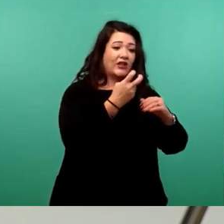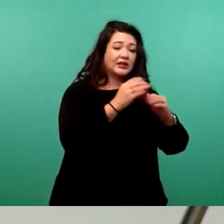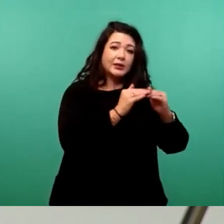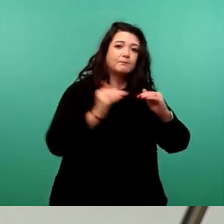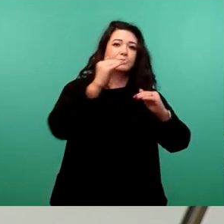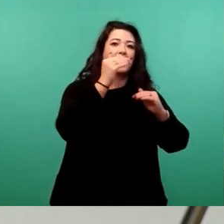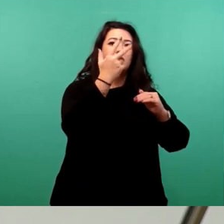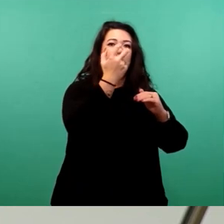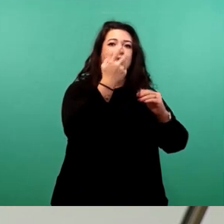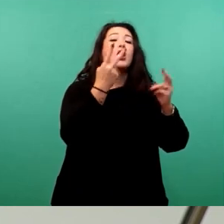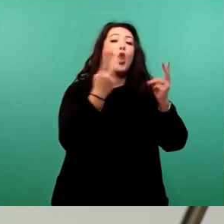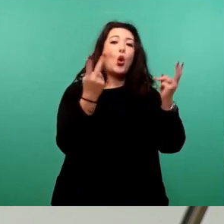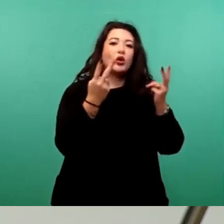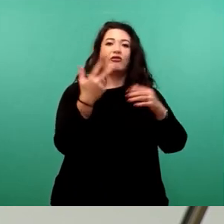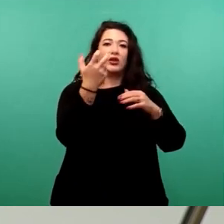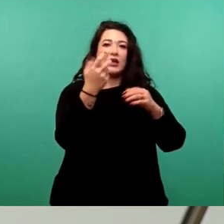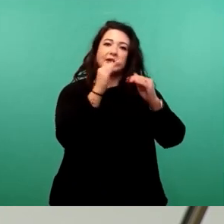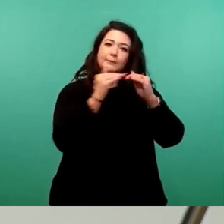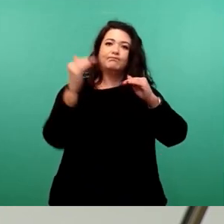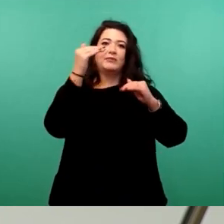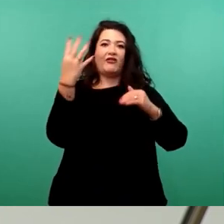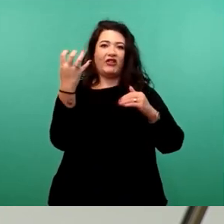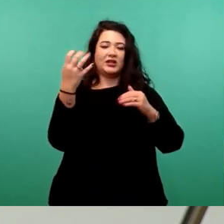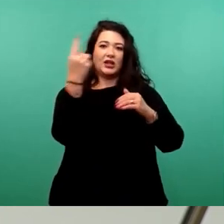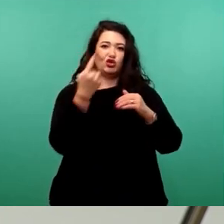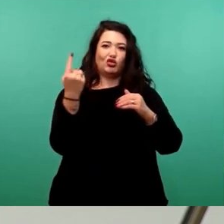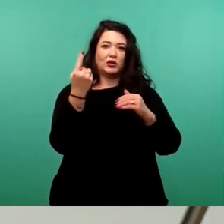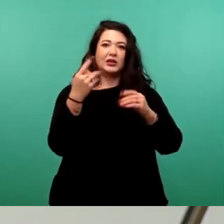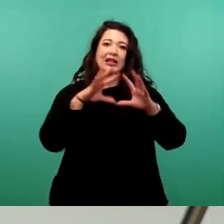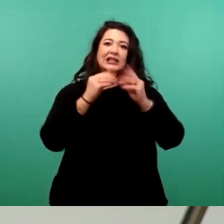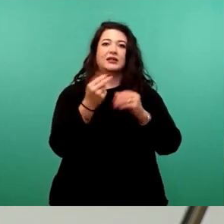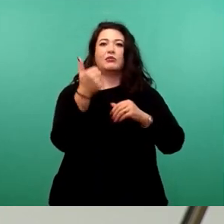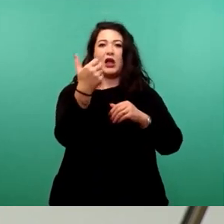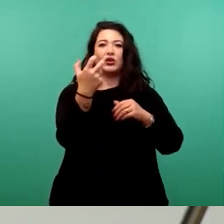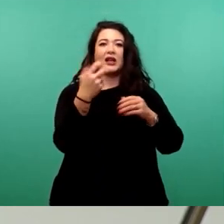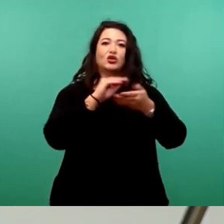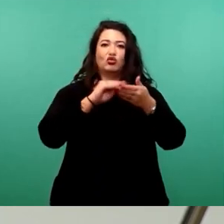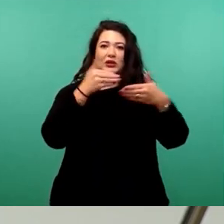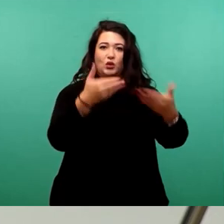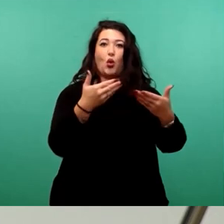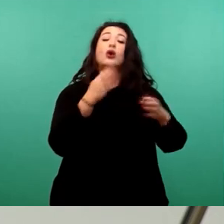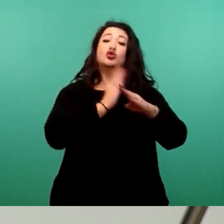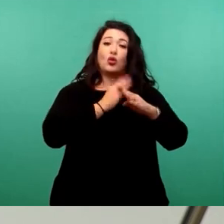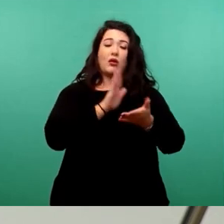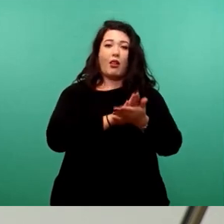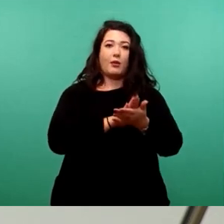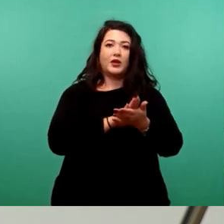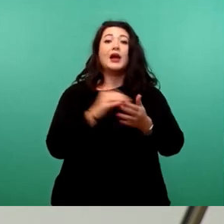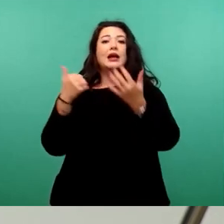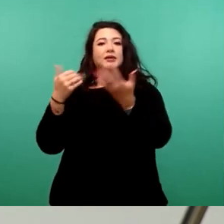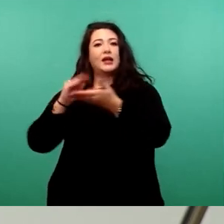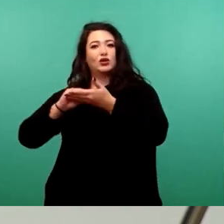aufstocken werden. Das ist in 31 Schulen ganz konkret der Fall. In weiteren sechs Schulen werden wir